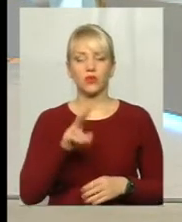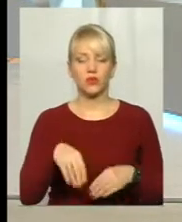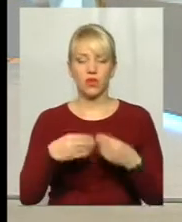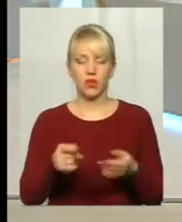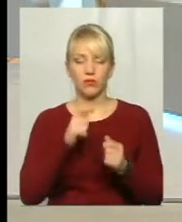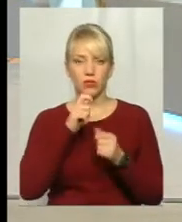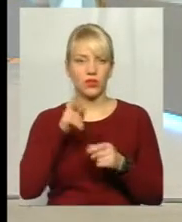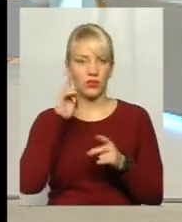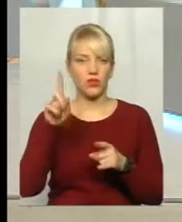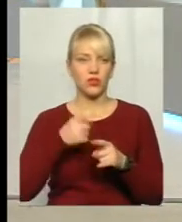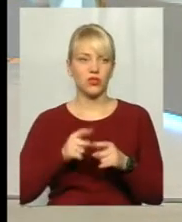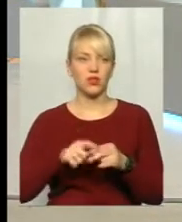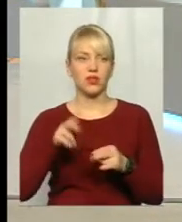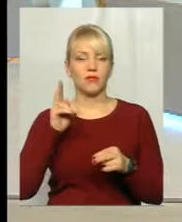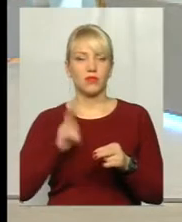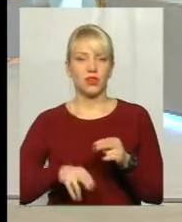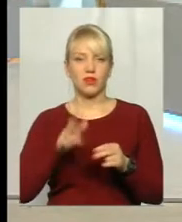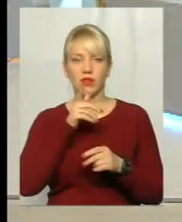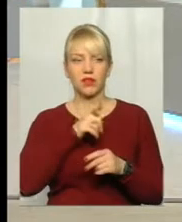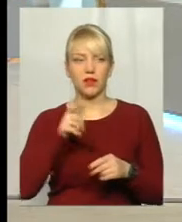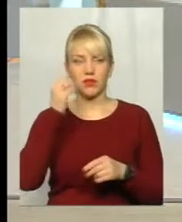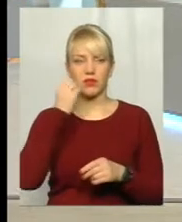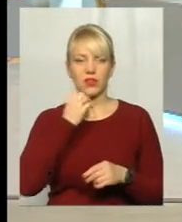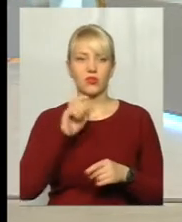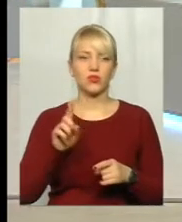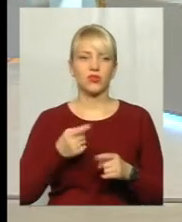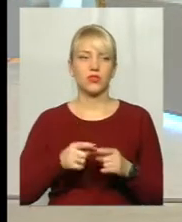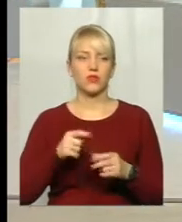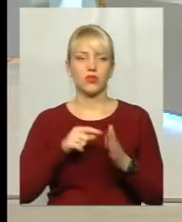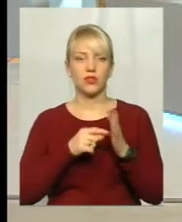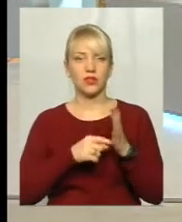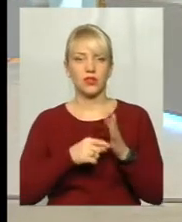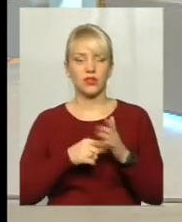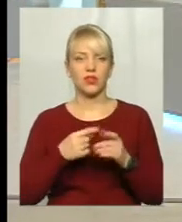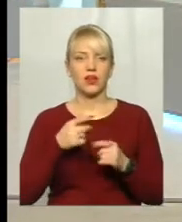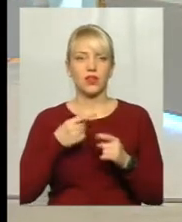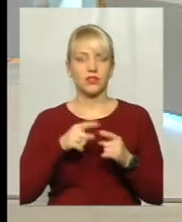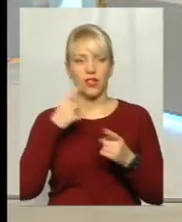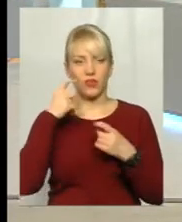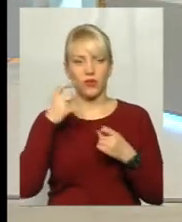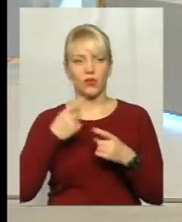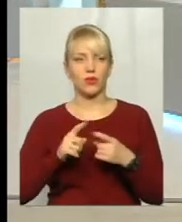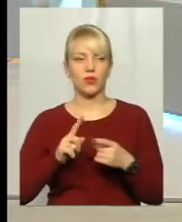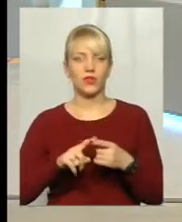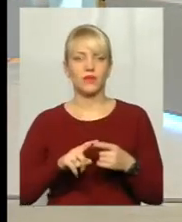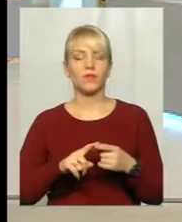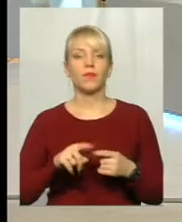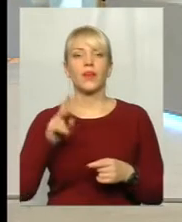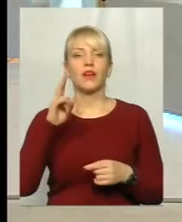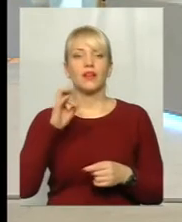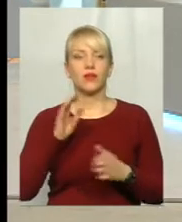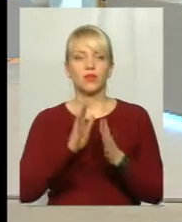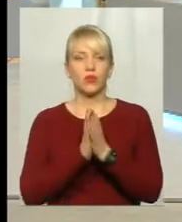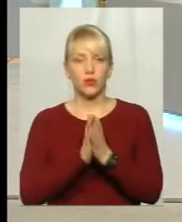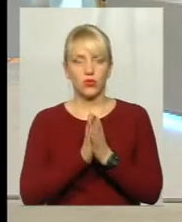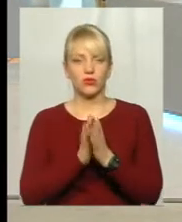вона втягла. Дякую, що поділилася цією інформацією. Це, в принципі, і до тої гірки, про яку ми сьогодні говорили. Але прошу, в